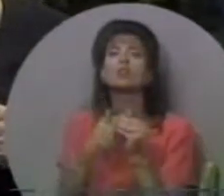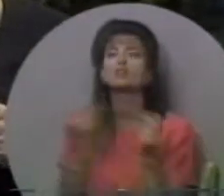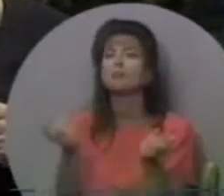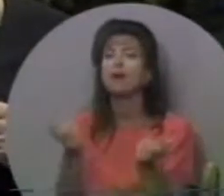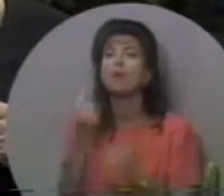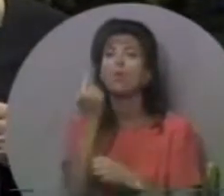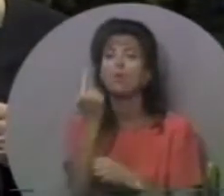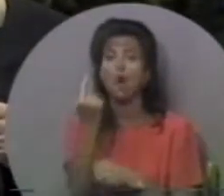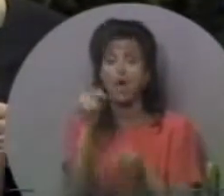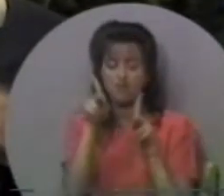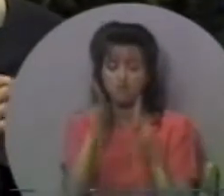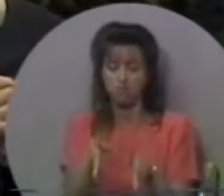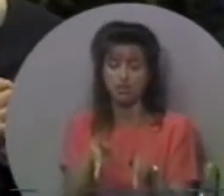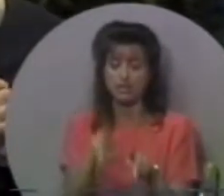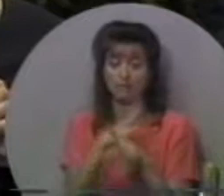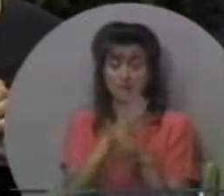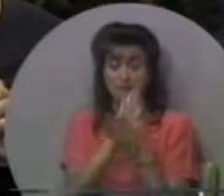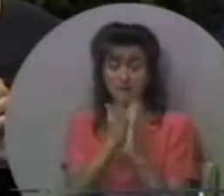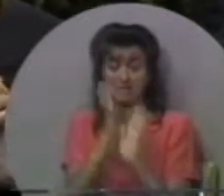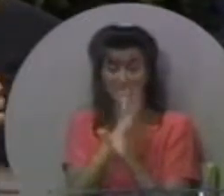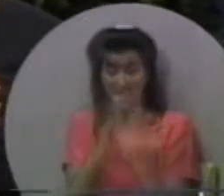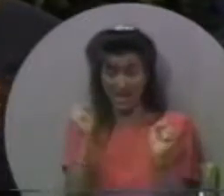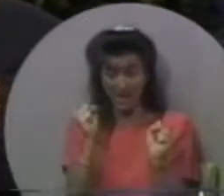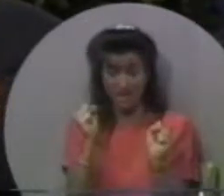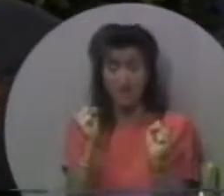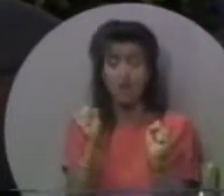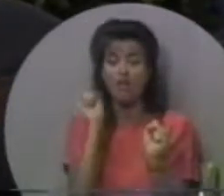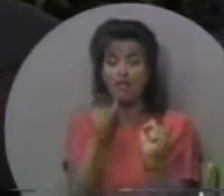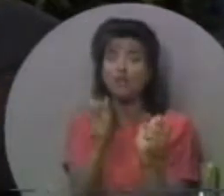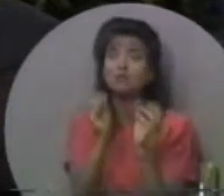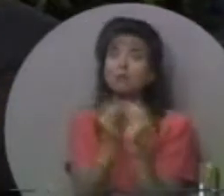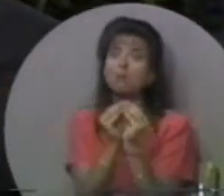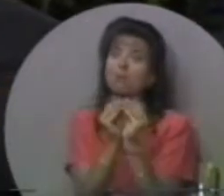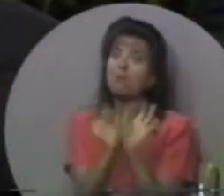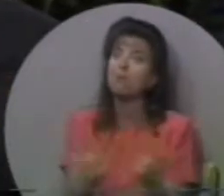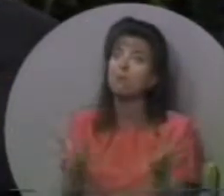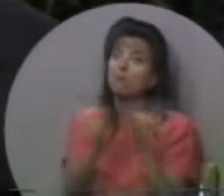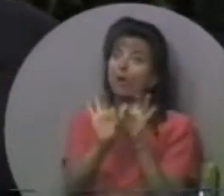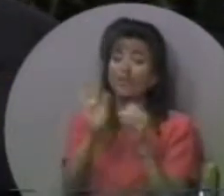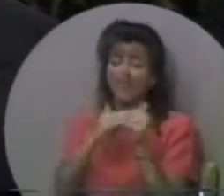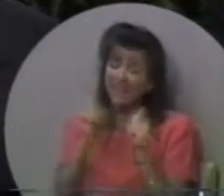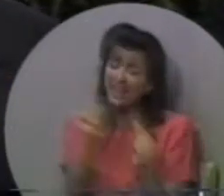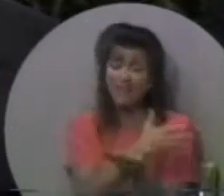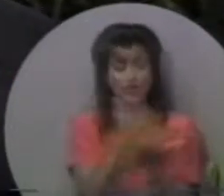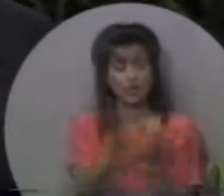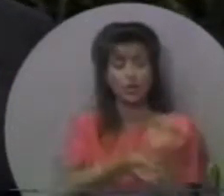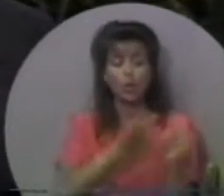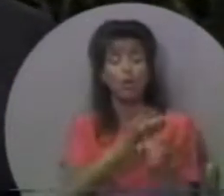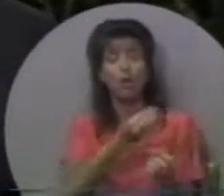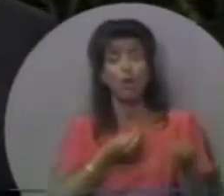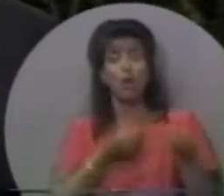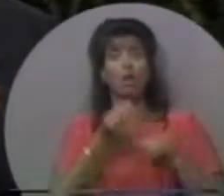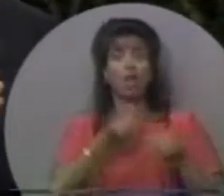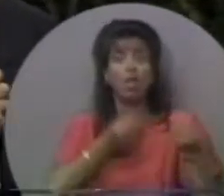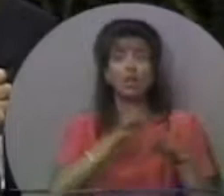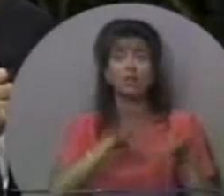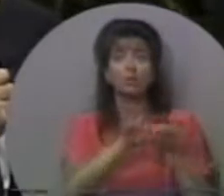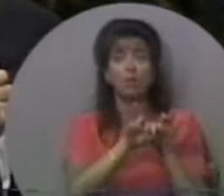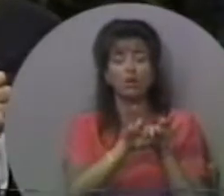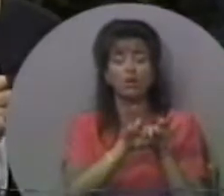говорять про те, що одна душа важливіша за всі цінності світу.